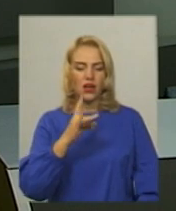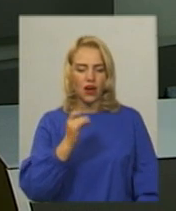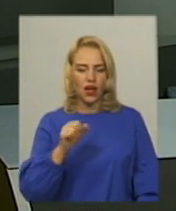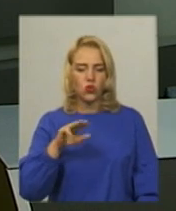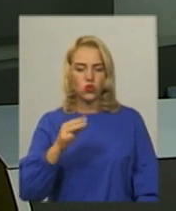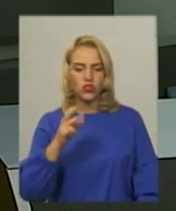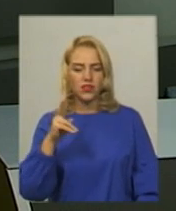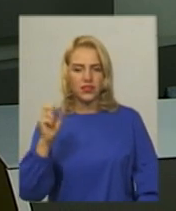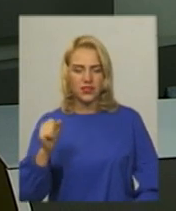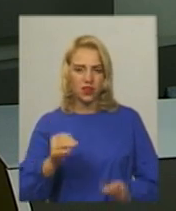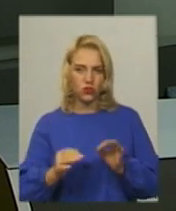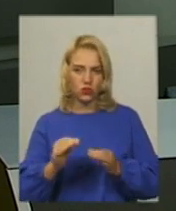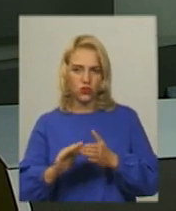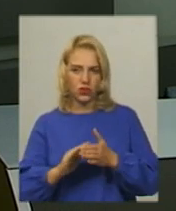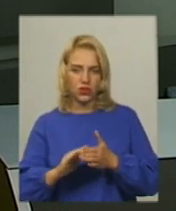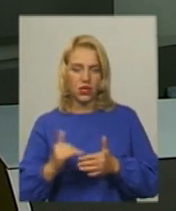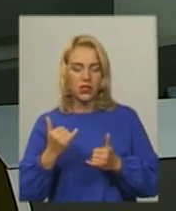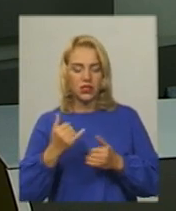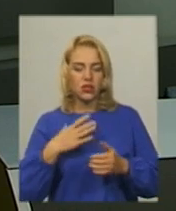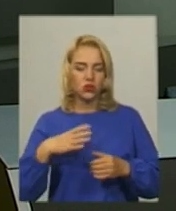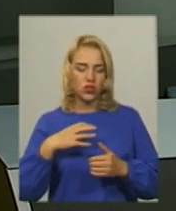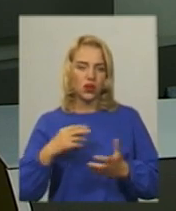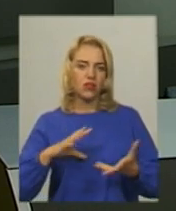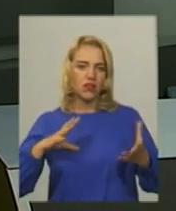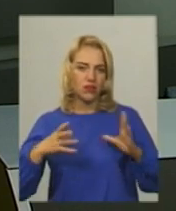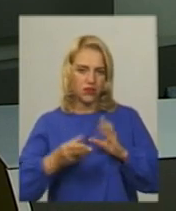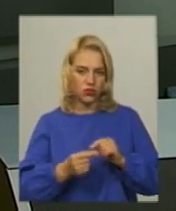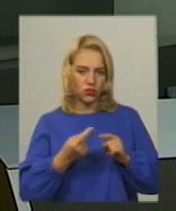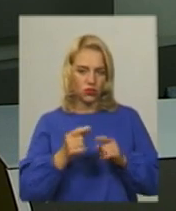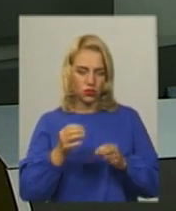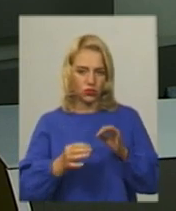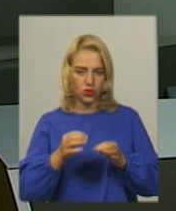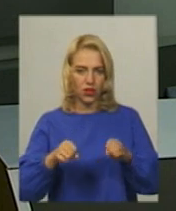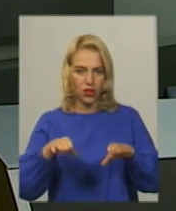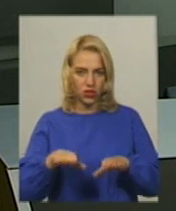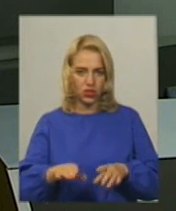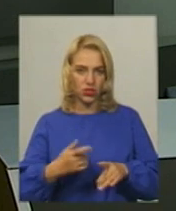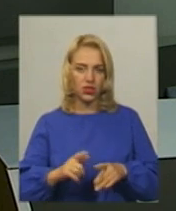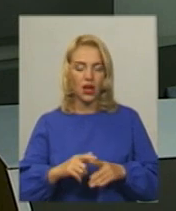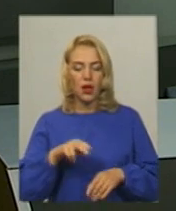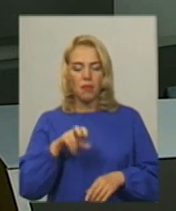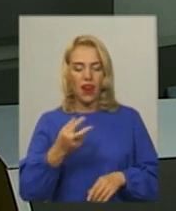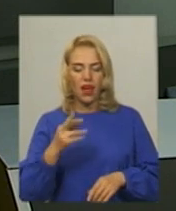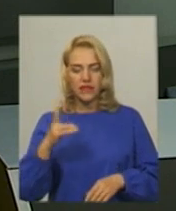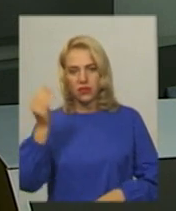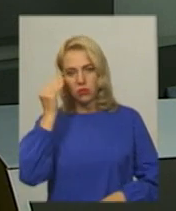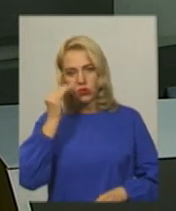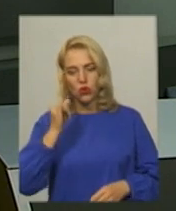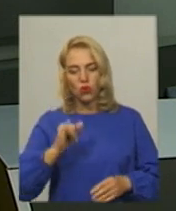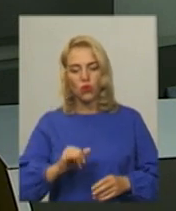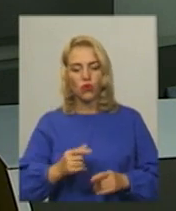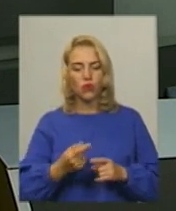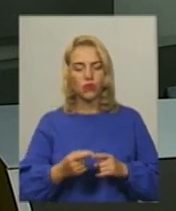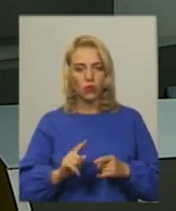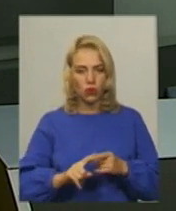дорадчій кімнаті, наш кореспондент чекає на оголошення їхнього рішення Нагадаємо, Ганну Пилявську підозрюють у тому, що вона викинула тіло свого